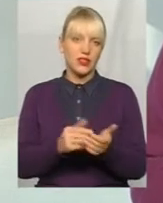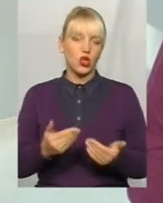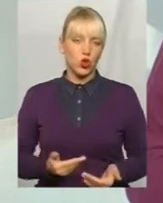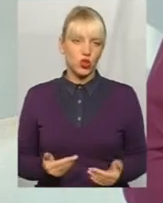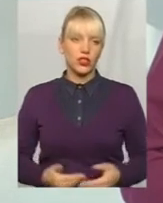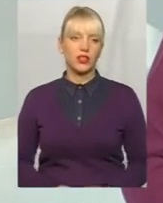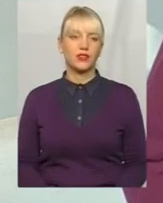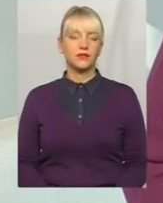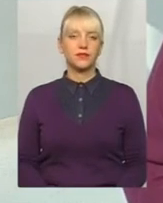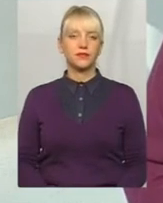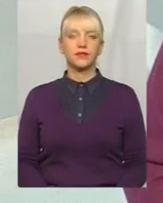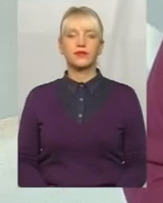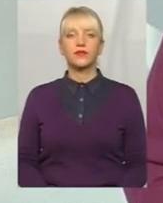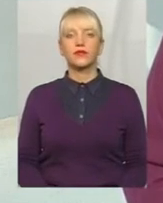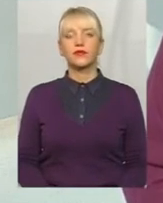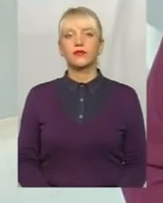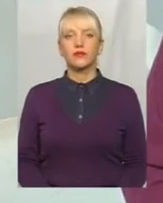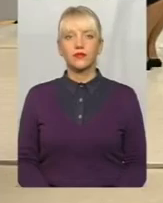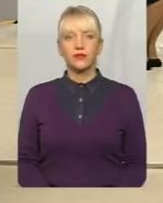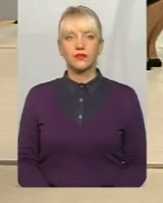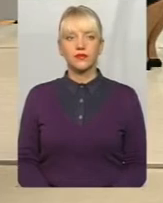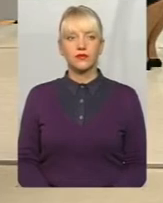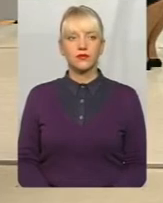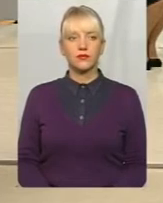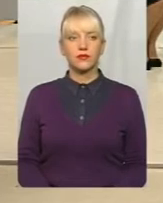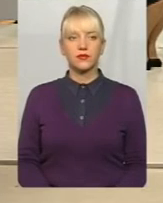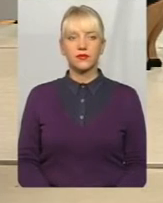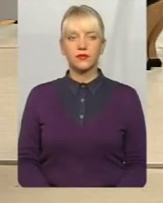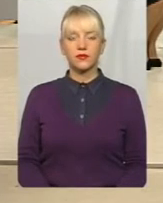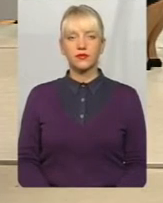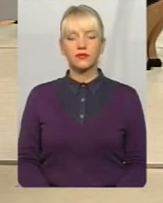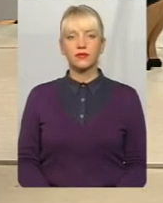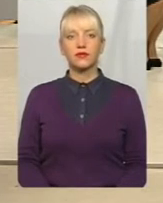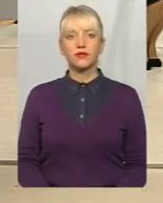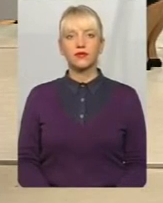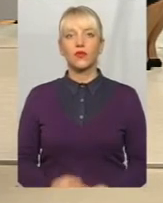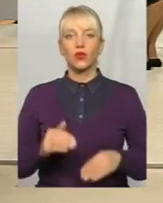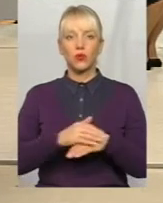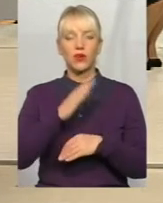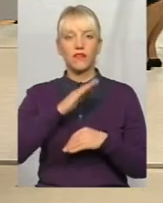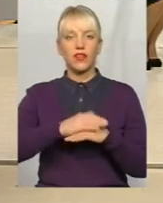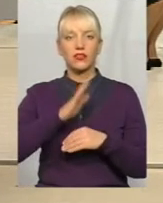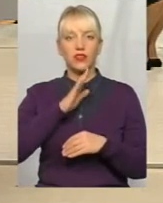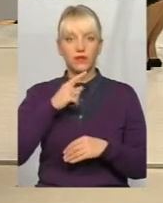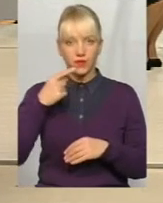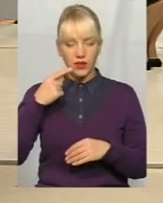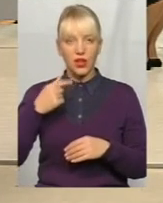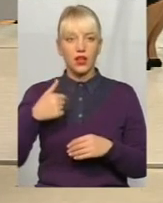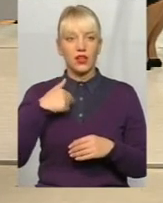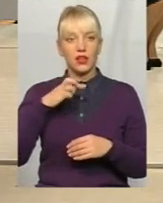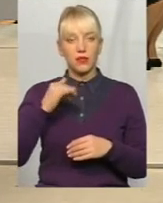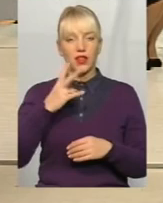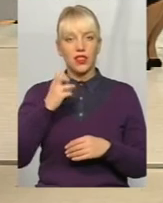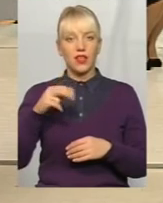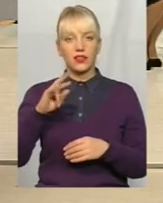Давайте послухаємо ще одного нашого глядача. Добрий вечір, ми вас чуємо. Добрий вечір. Добрий вечір. Я хотіла б, пані Надії,